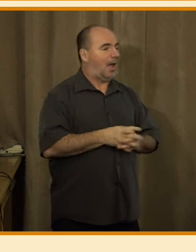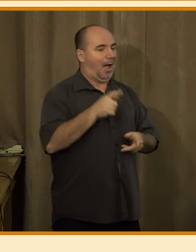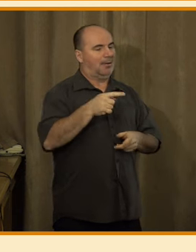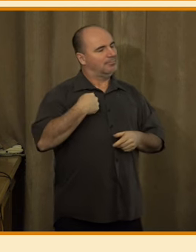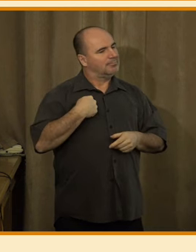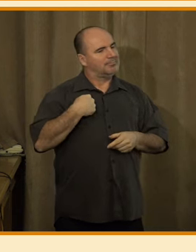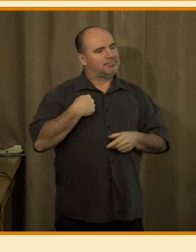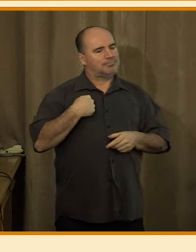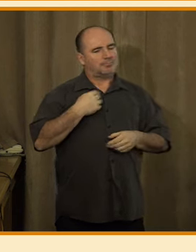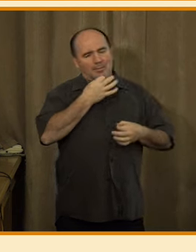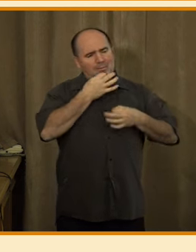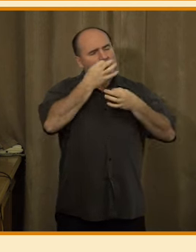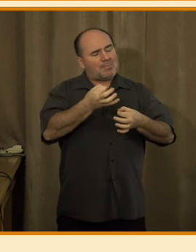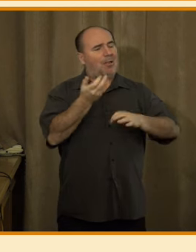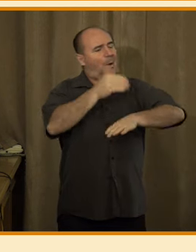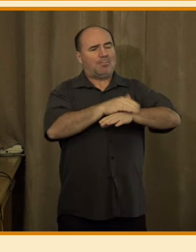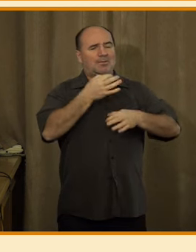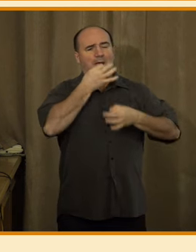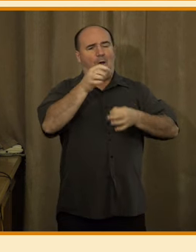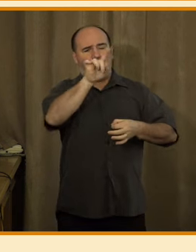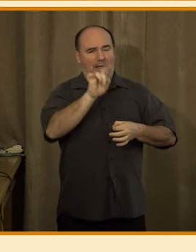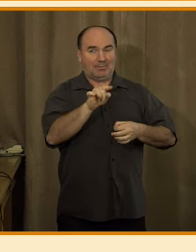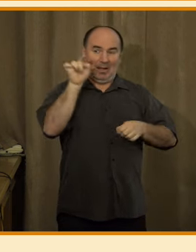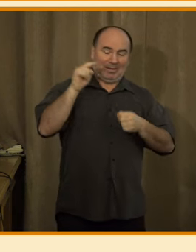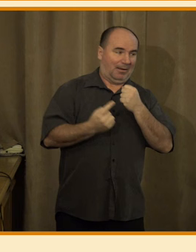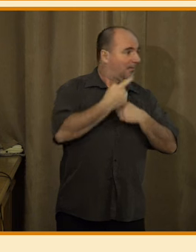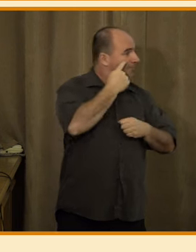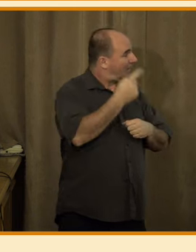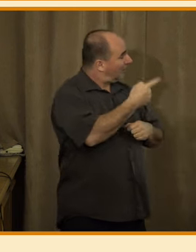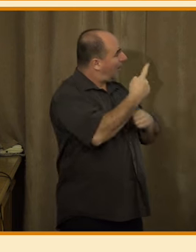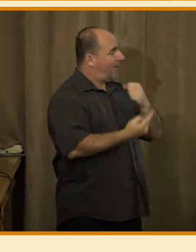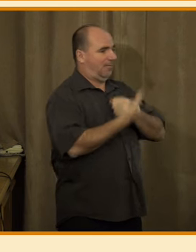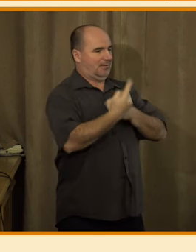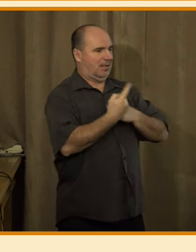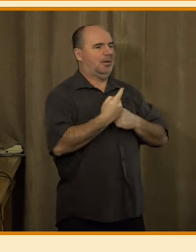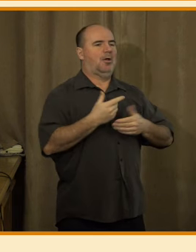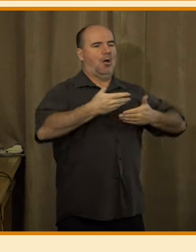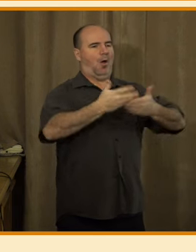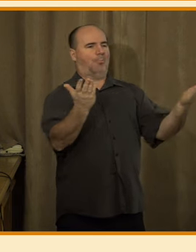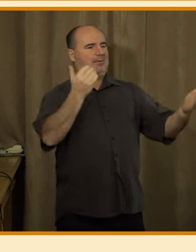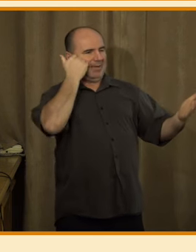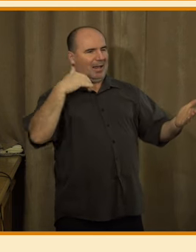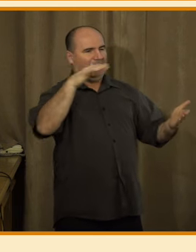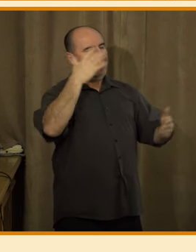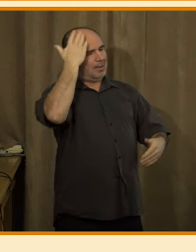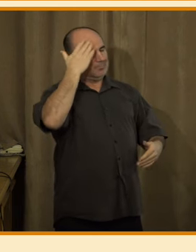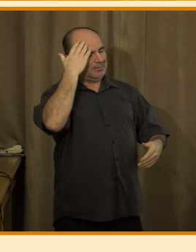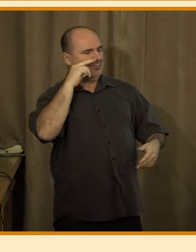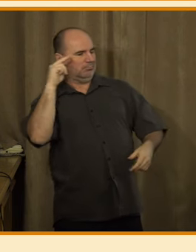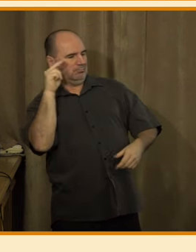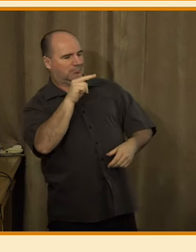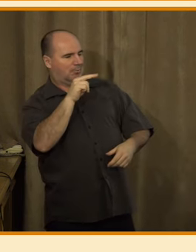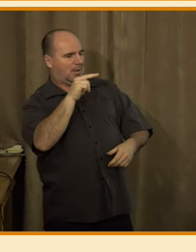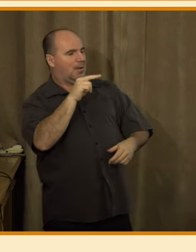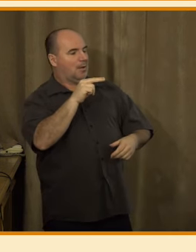tady vidíte výsledky, jestli populace si myslí, že technologie mají na naši společnost převážně